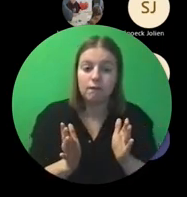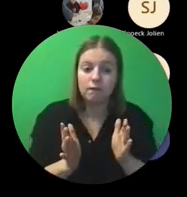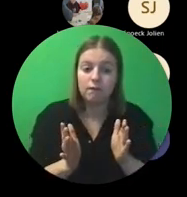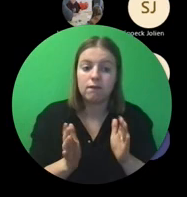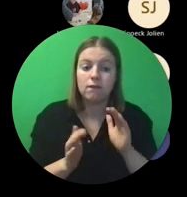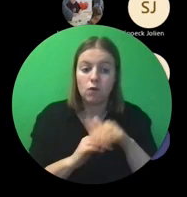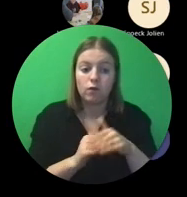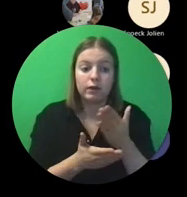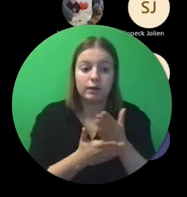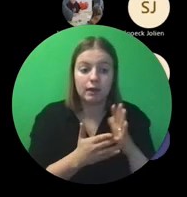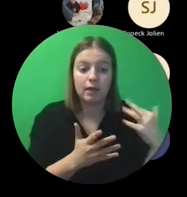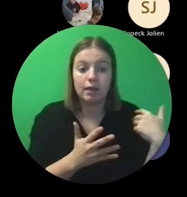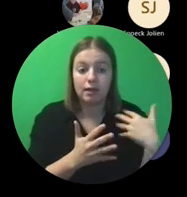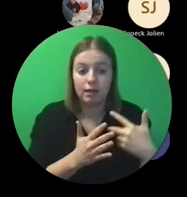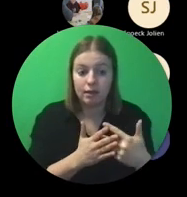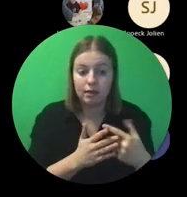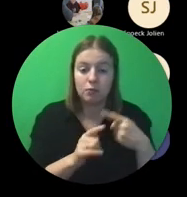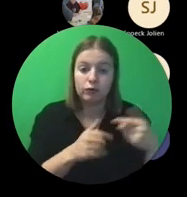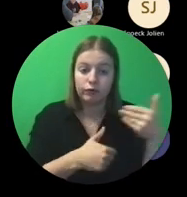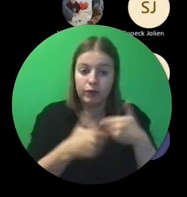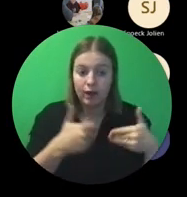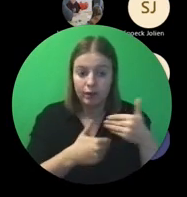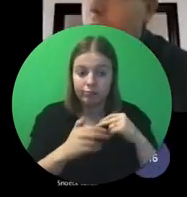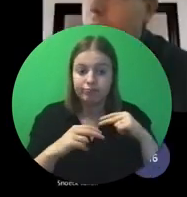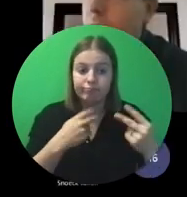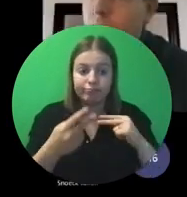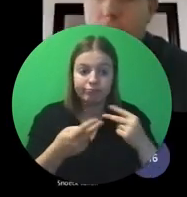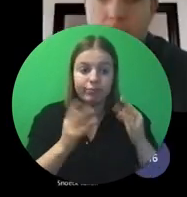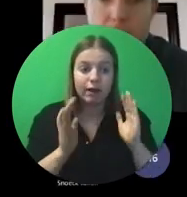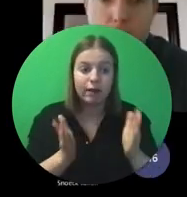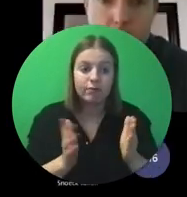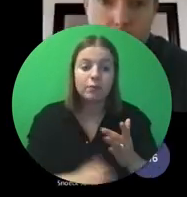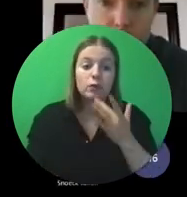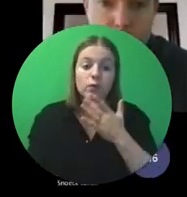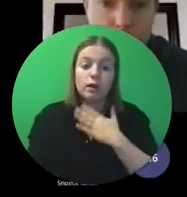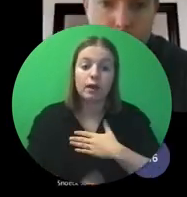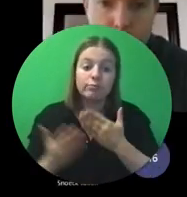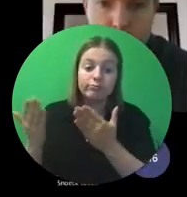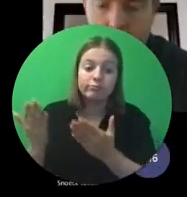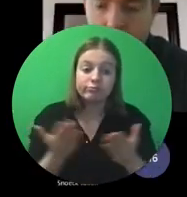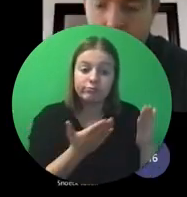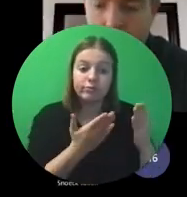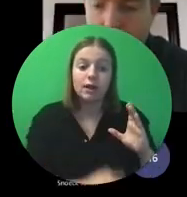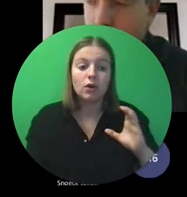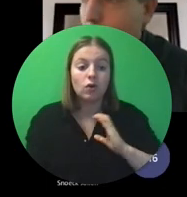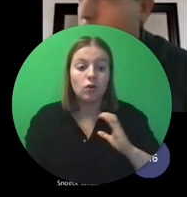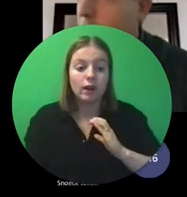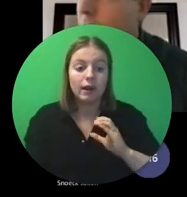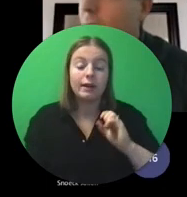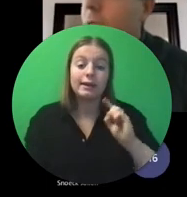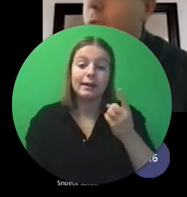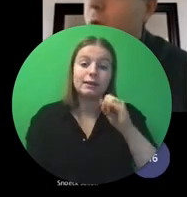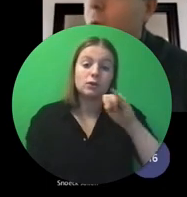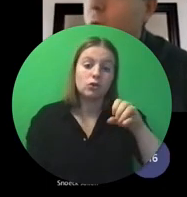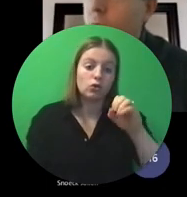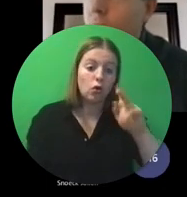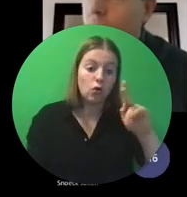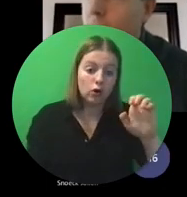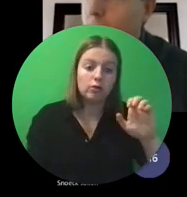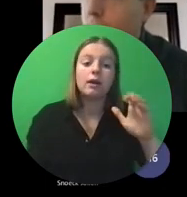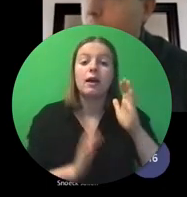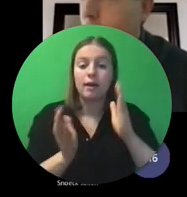dit stuk en met deze vragen. En dan geef ik graag het woord aan mijn collega's, eerst Joke en dan Eva,